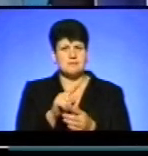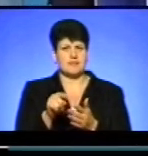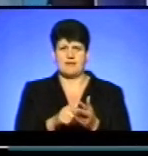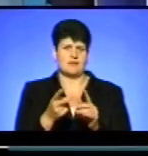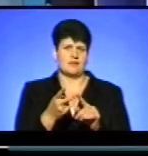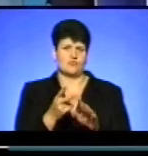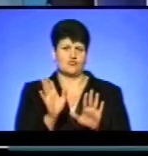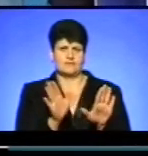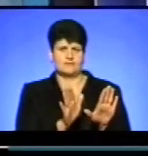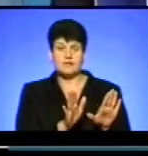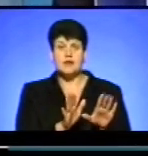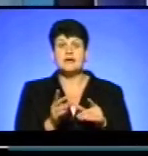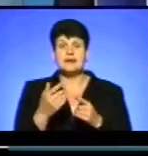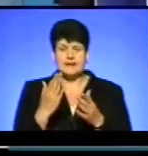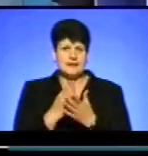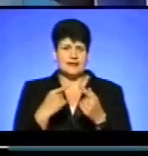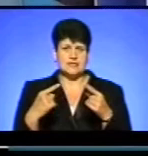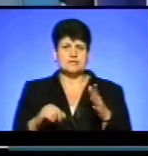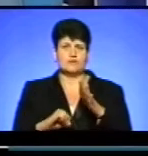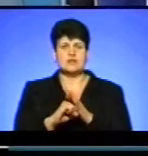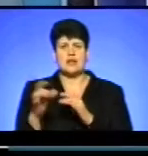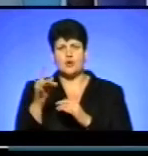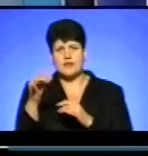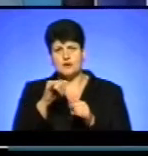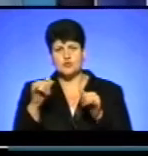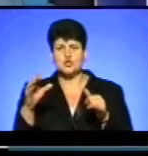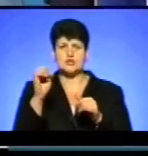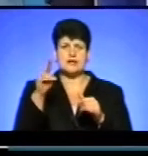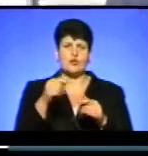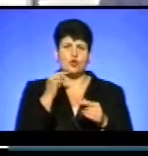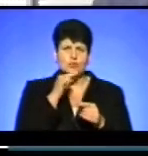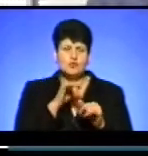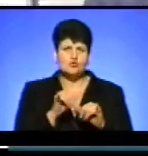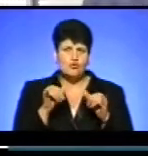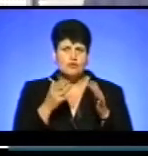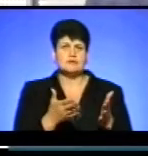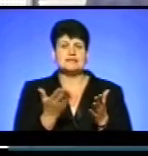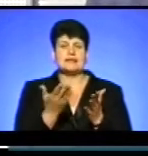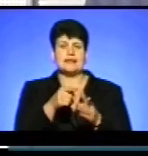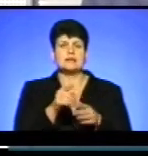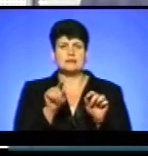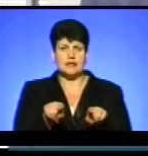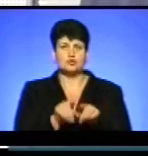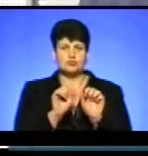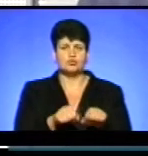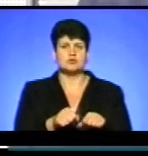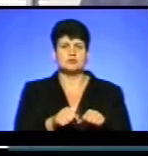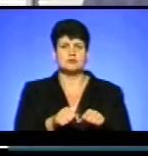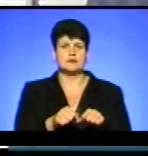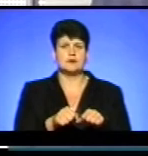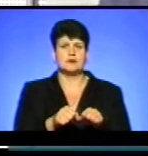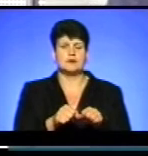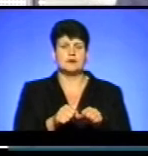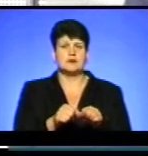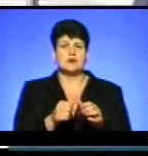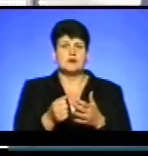другої черги. Крім того, є різний фонд – фонд регіонального розвитку, фонд соціально-економічного розвитку, за рахунок яких можна теж розвивати свої території.